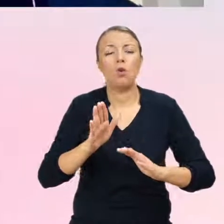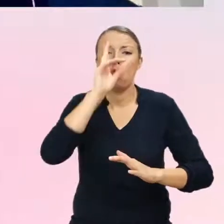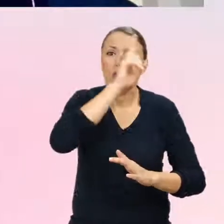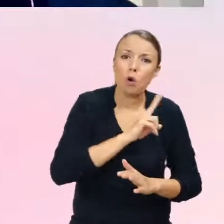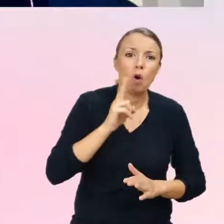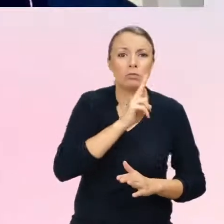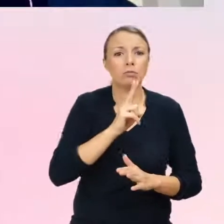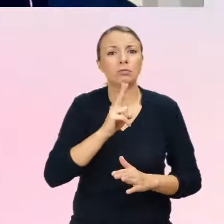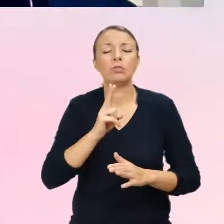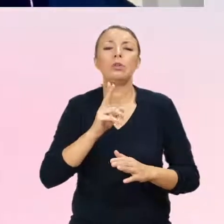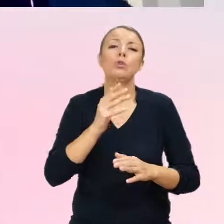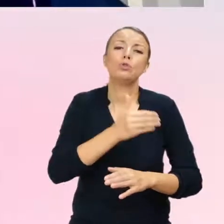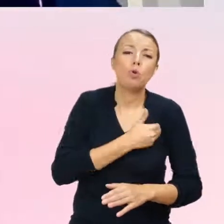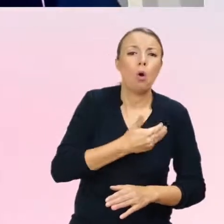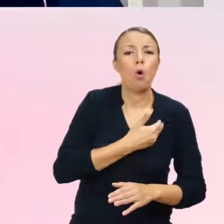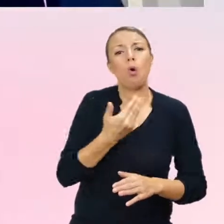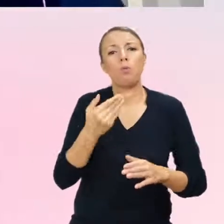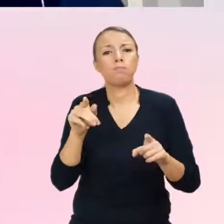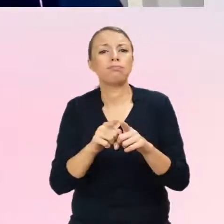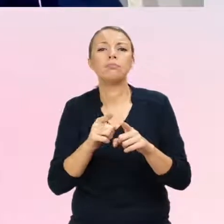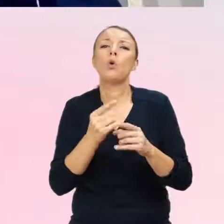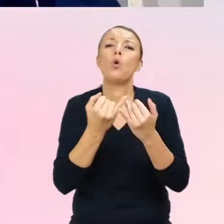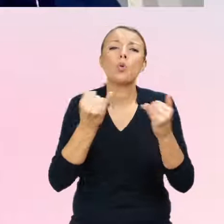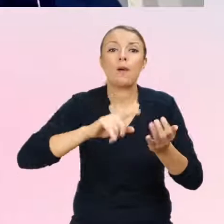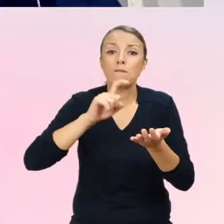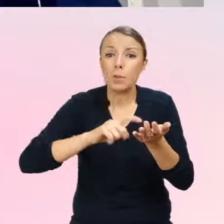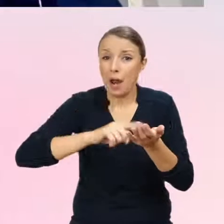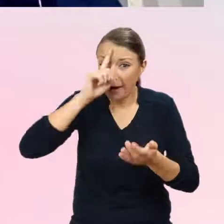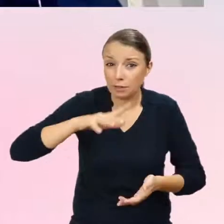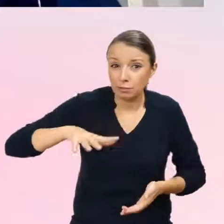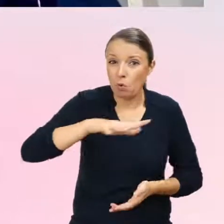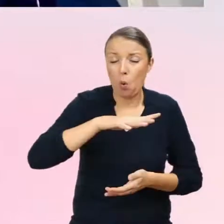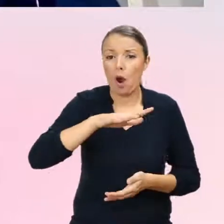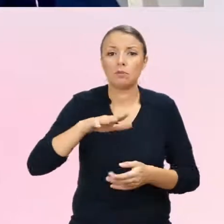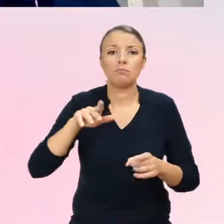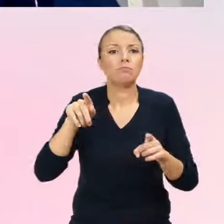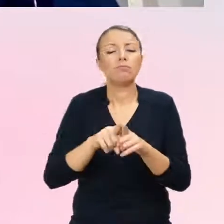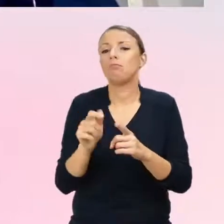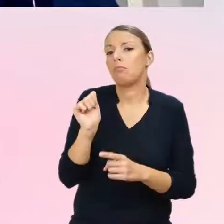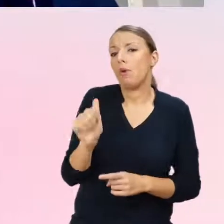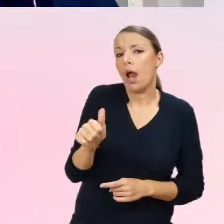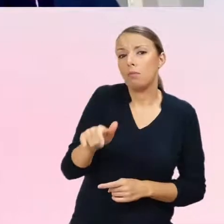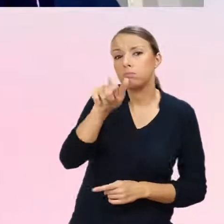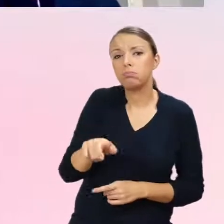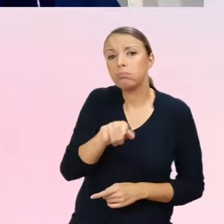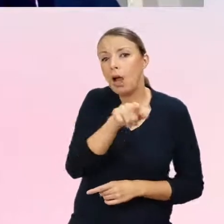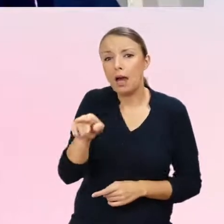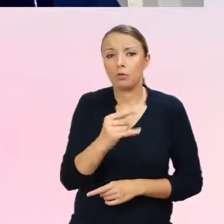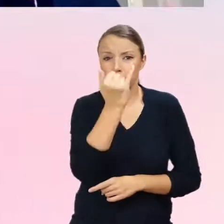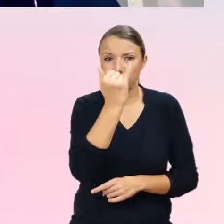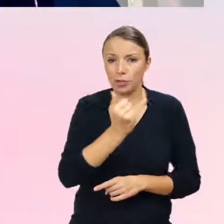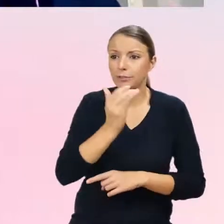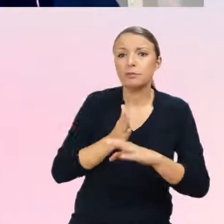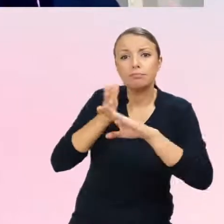kwestią oczekiwań społecznych i też profesjonalistów, do których trafia